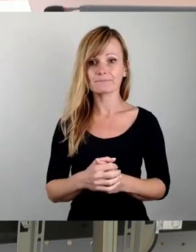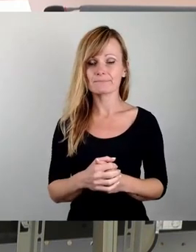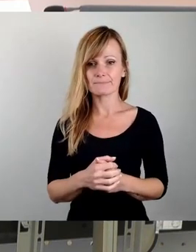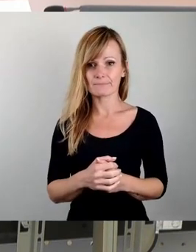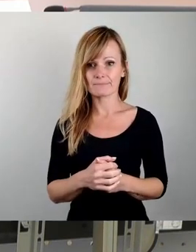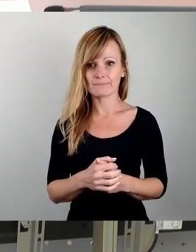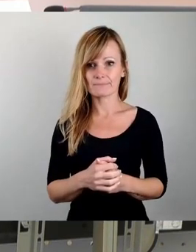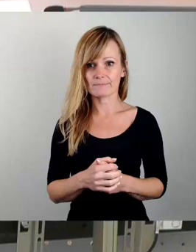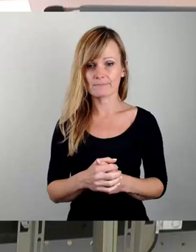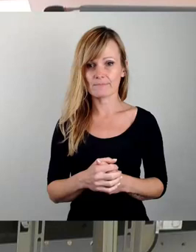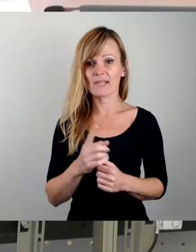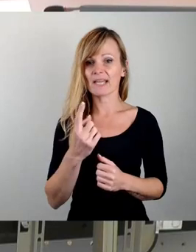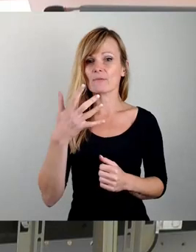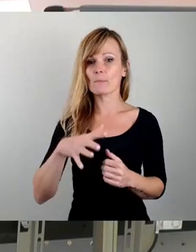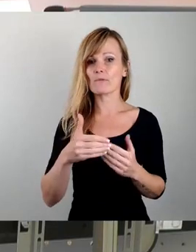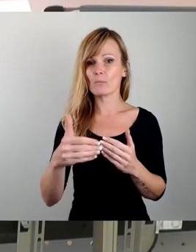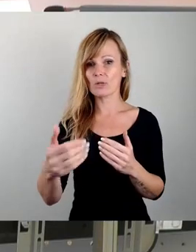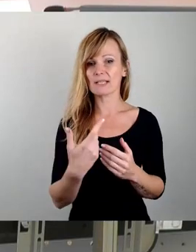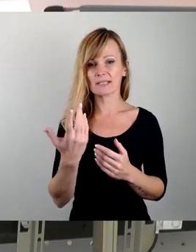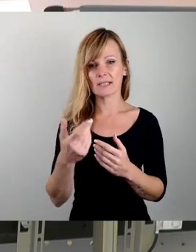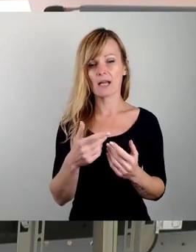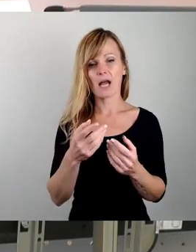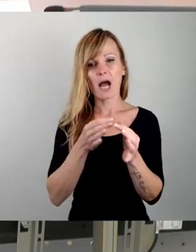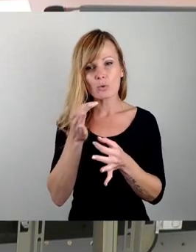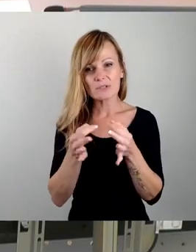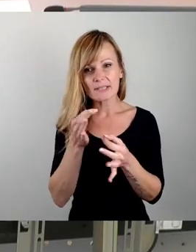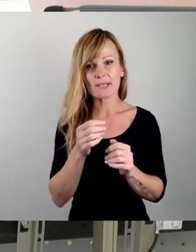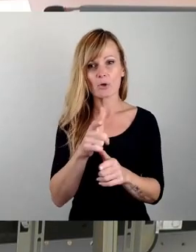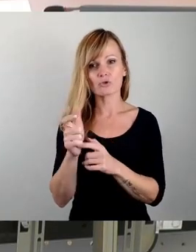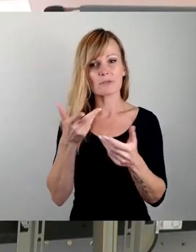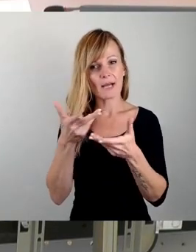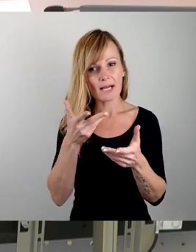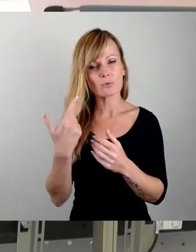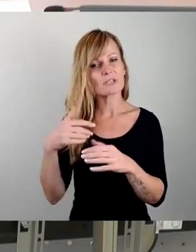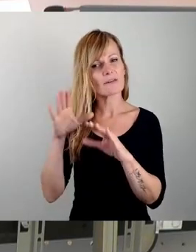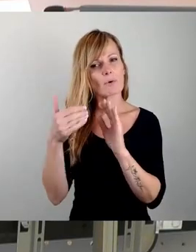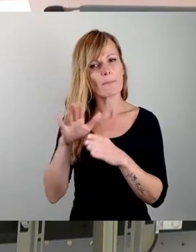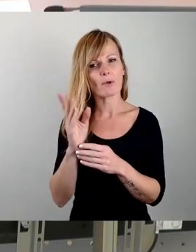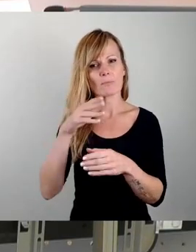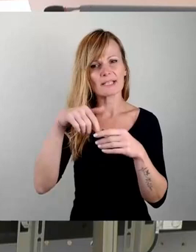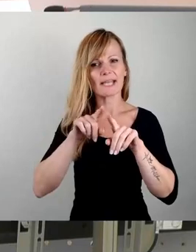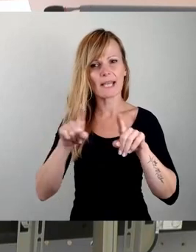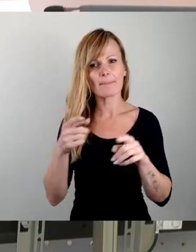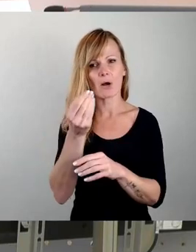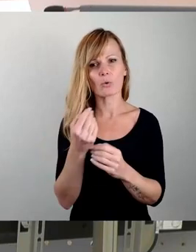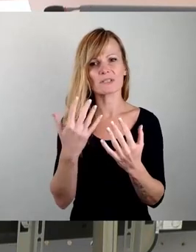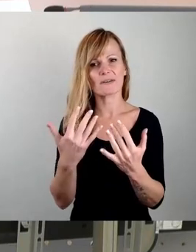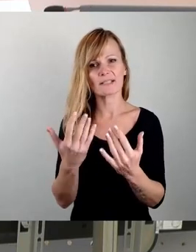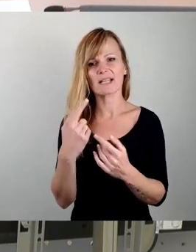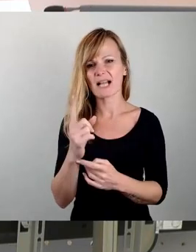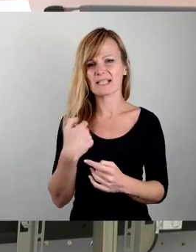In fünf Monaten ausgiebige Ausschussberatung erfuhr ich mehr über Kunstrasen, als ich jemals wissen wollte.